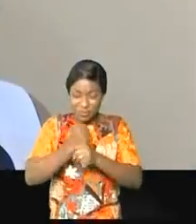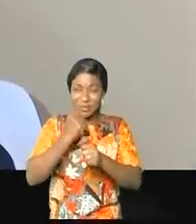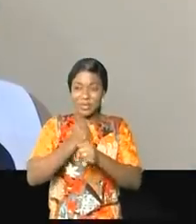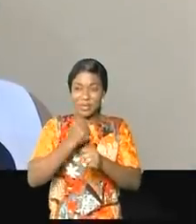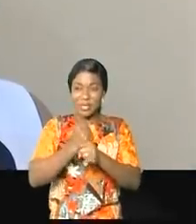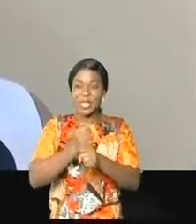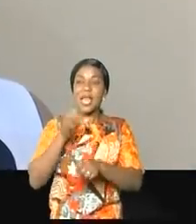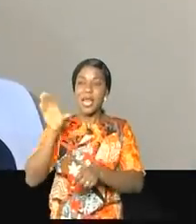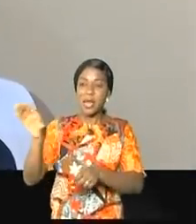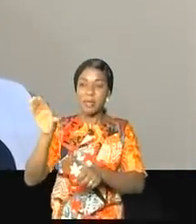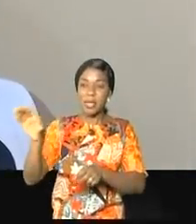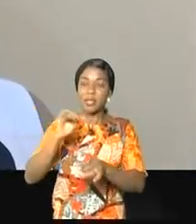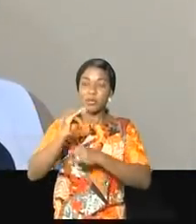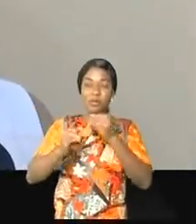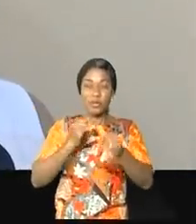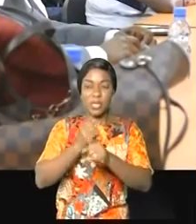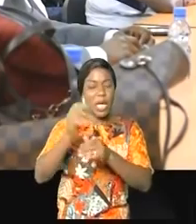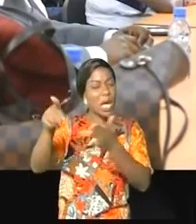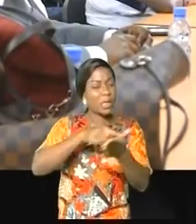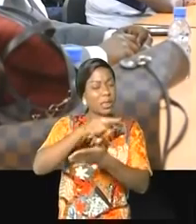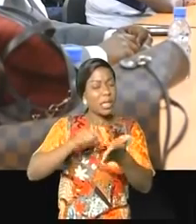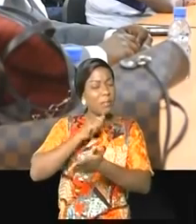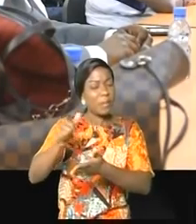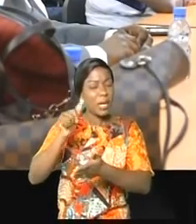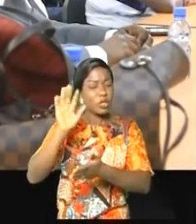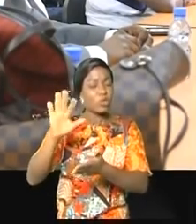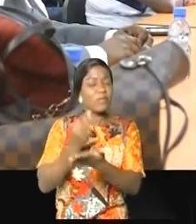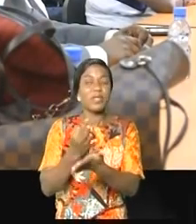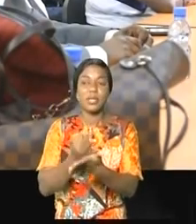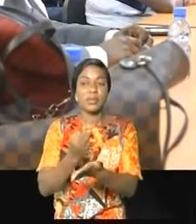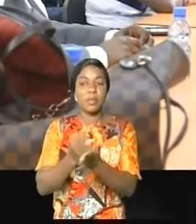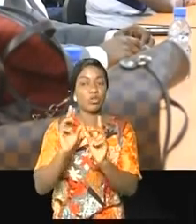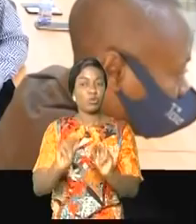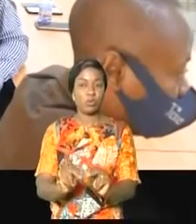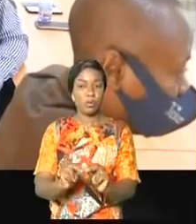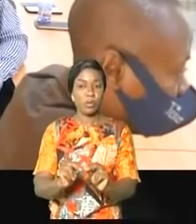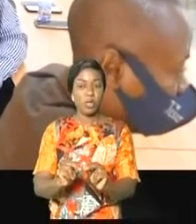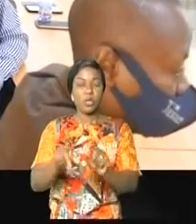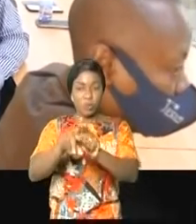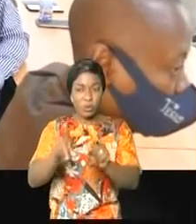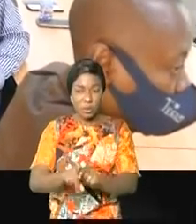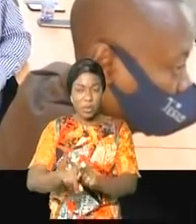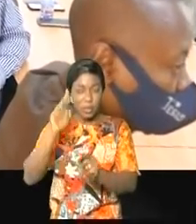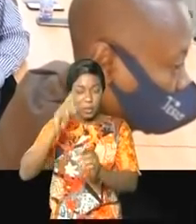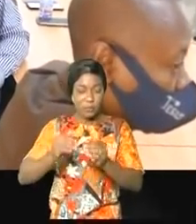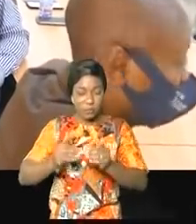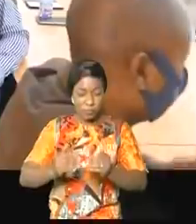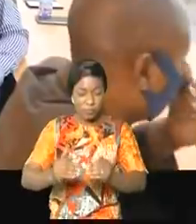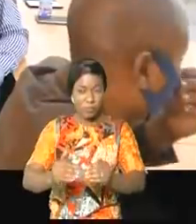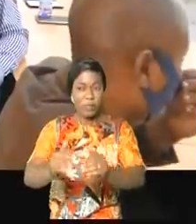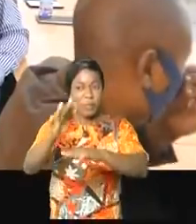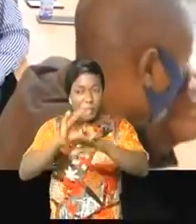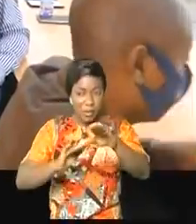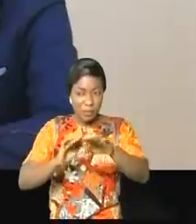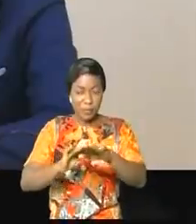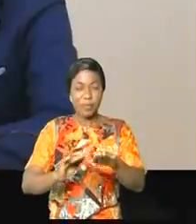La Banque mondiale ne va pas annuler le financement. Annuler un financement, c'est un processus de lance, ça ne se fait pas comme